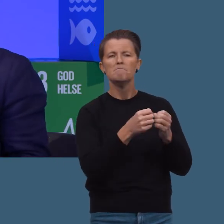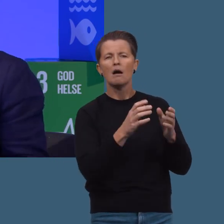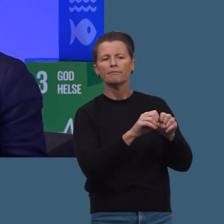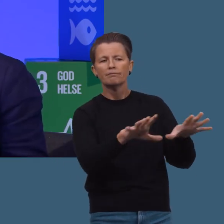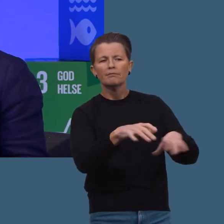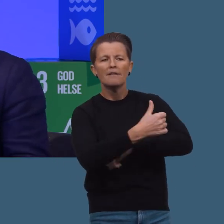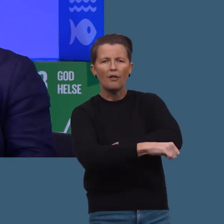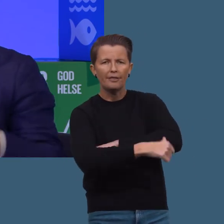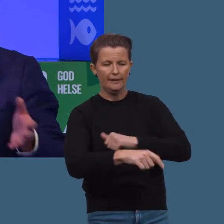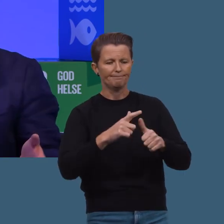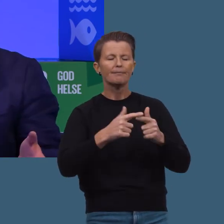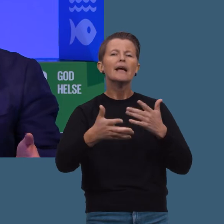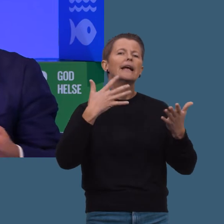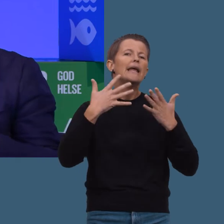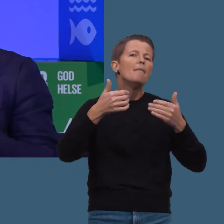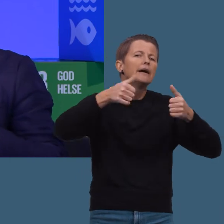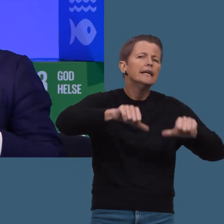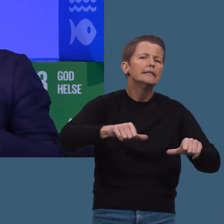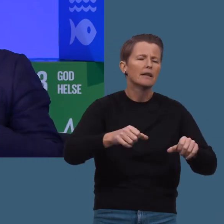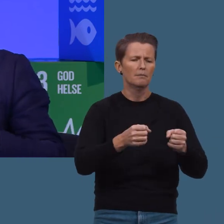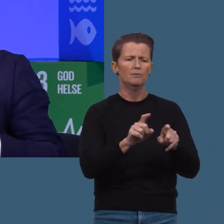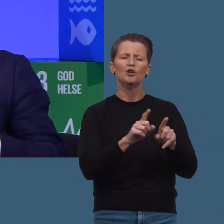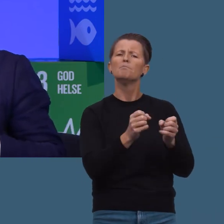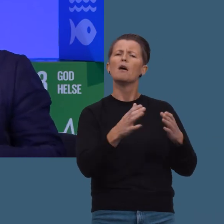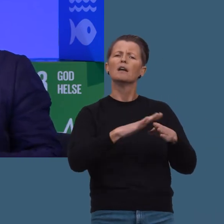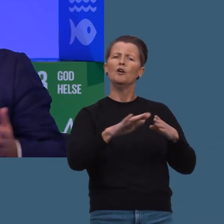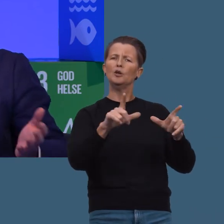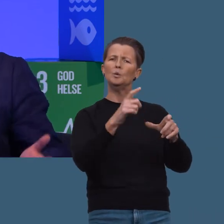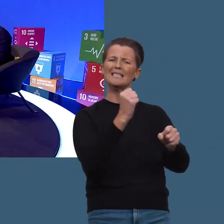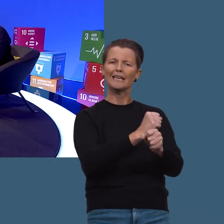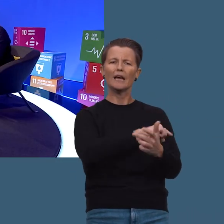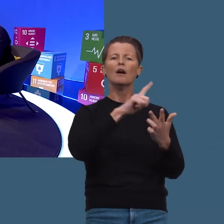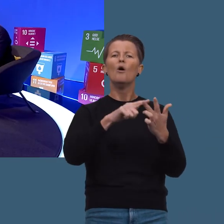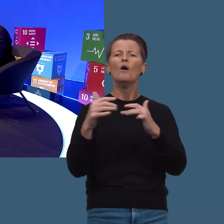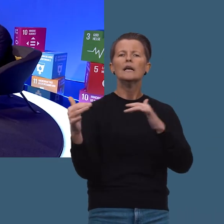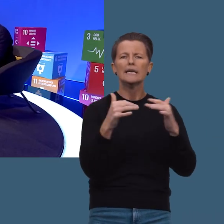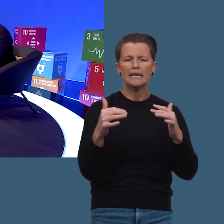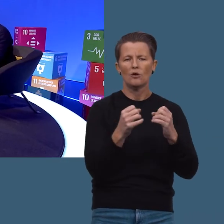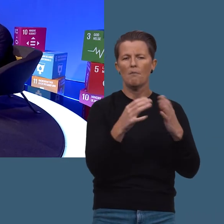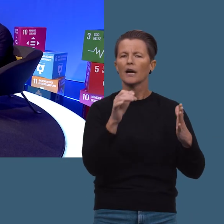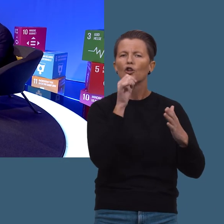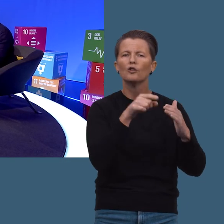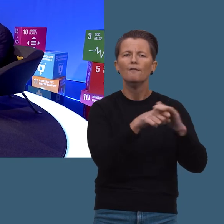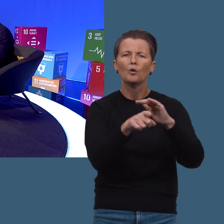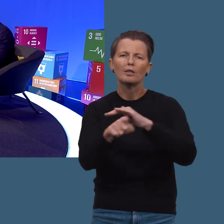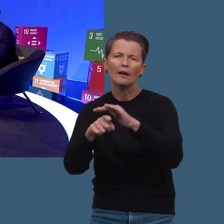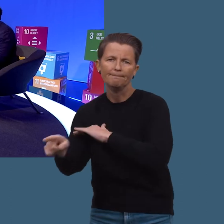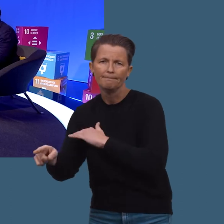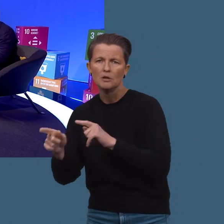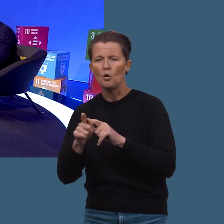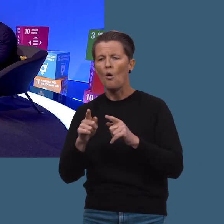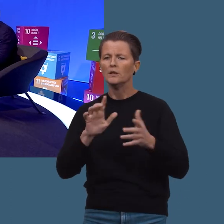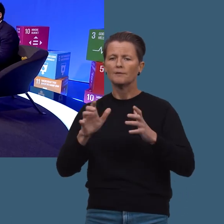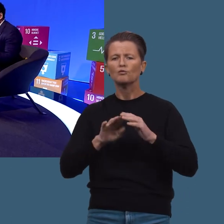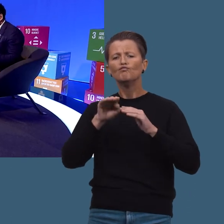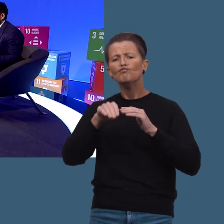mange har blitt fattige. Klimakrisa gjør at mange føler seg usikre, og det er krig mange steder som gjør at folk blir drevet på flykt. Så